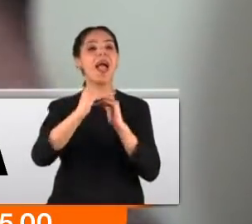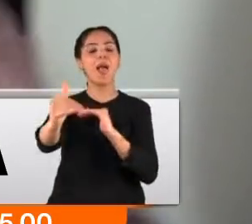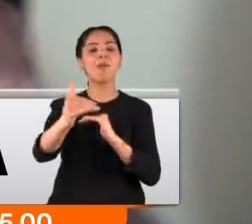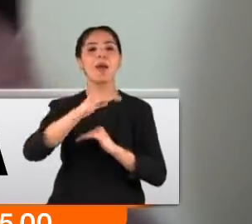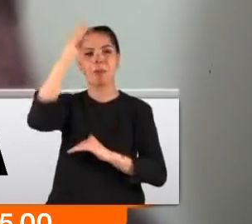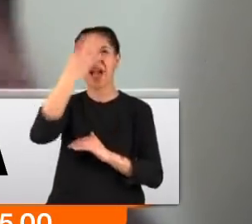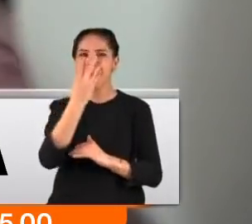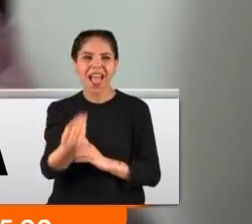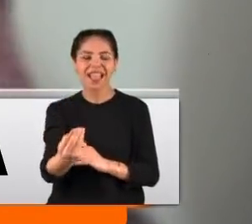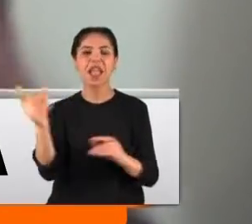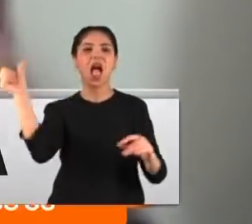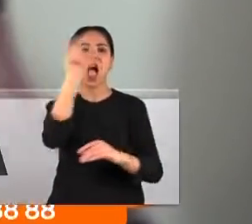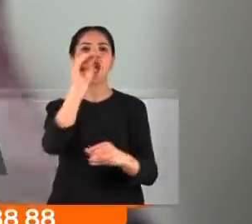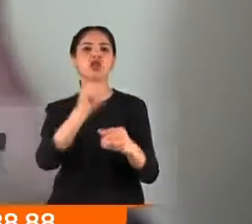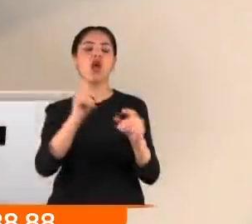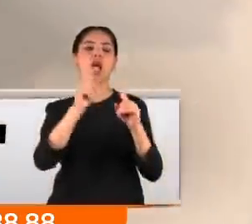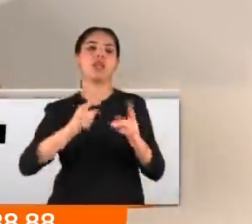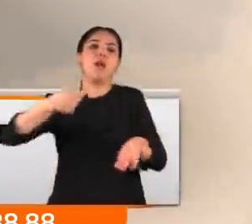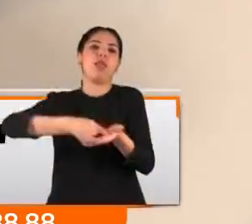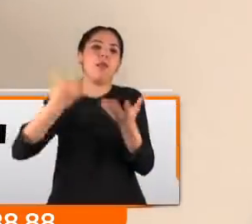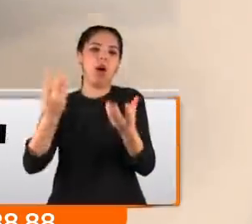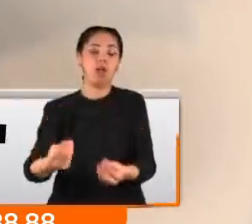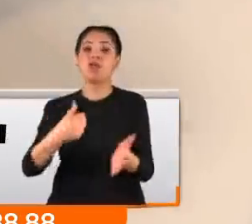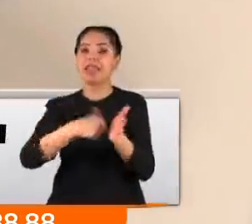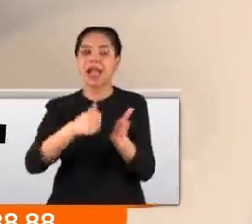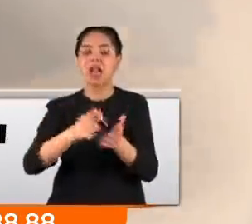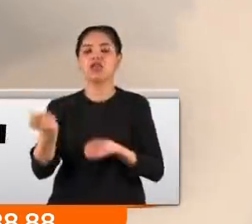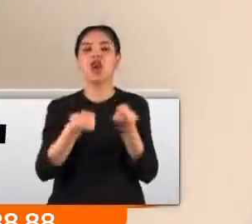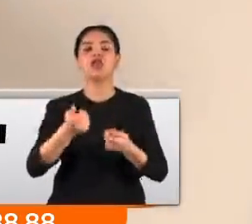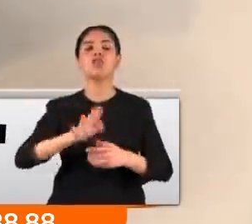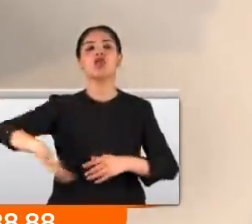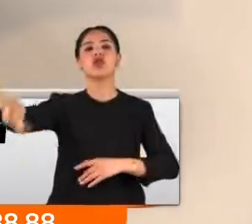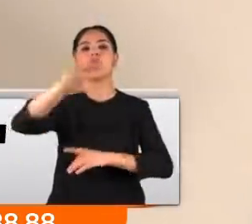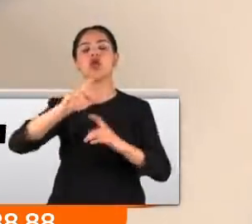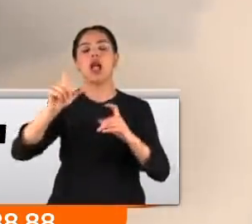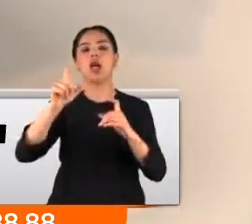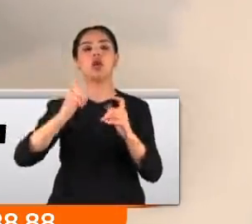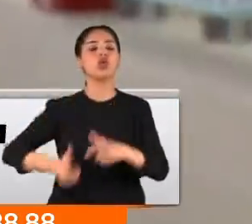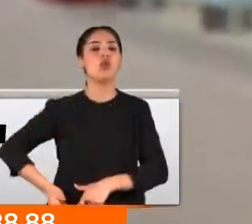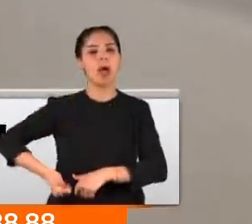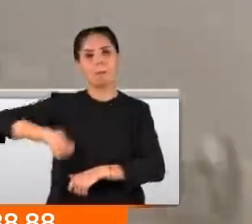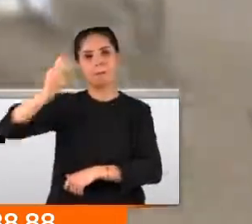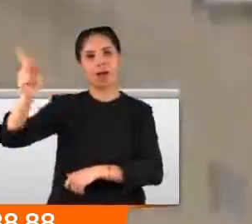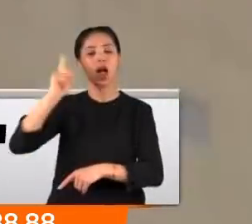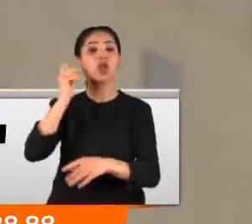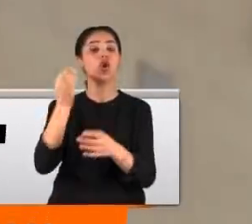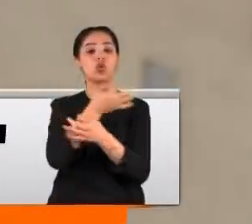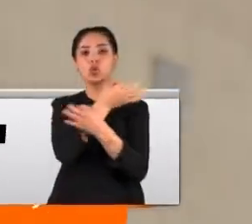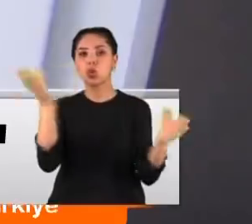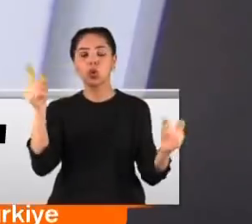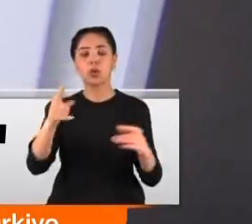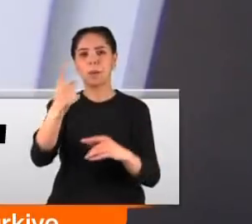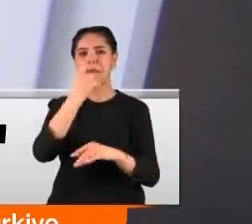bayram ikramiyeleri ay sonu hesaplara yatacak. Tarihi Çalışma ve Sosyal Güvenlik Bakanı Vedat Bilgin duyurdu. İkramiyelerin